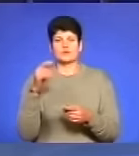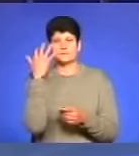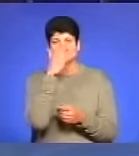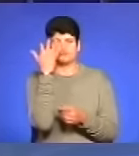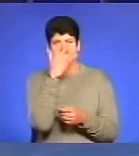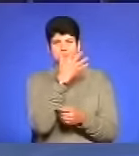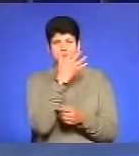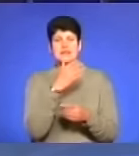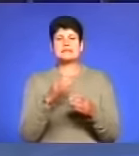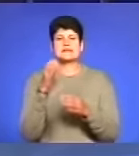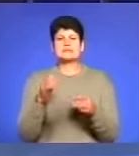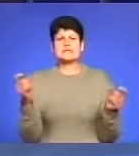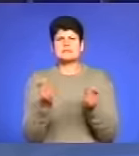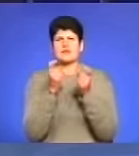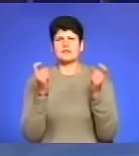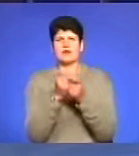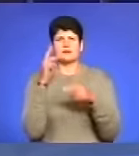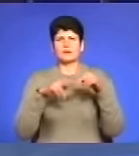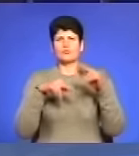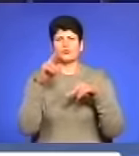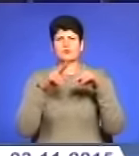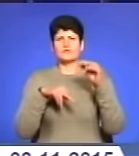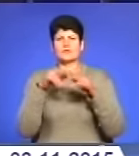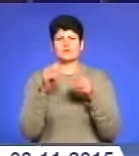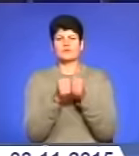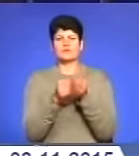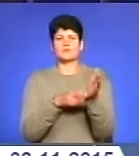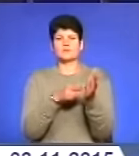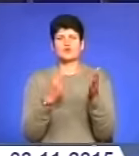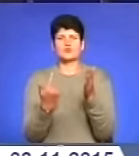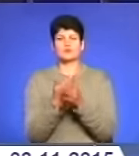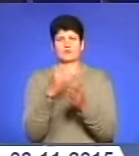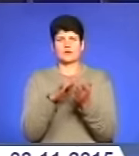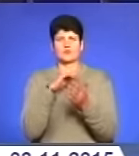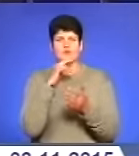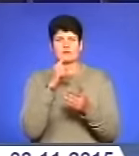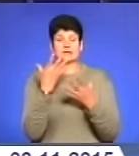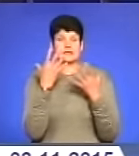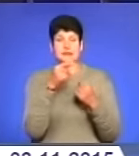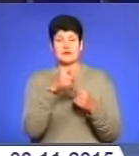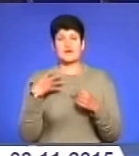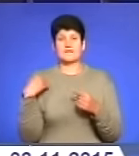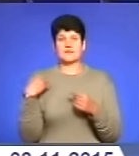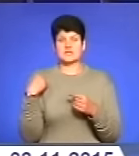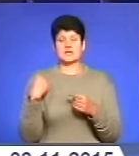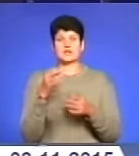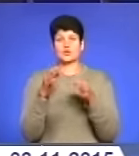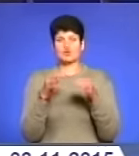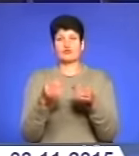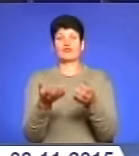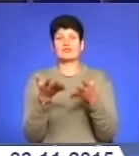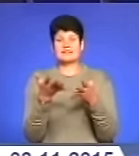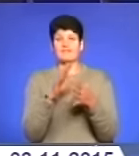Скандальне будівництво торгового комплексу біля залізничного вокзалу знову в центрі уваги. Днями Львівський апеляційний суд визнав недійсним